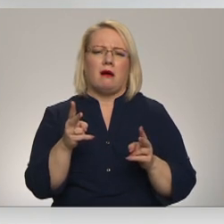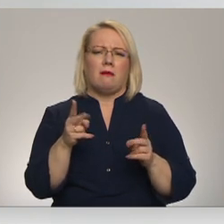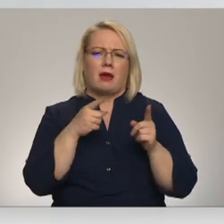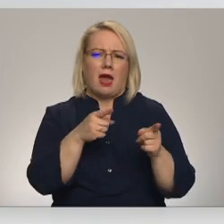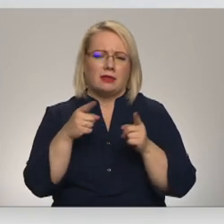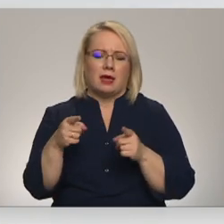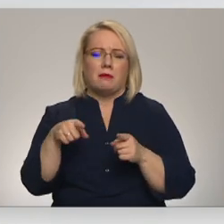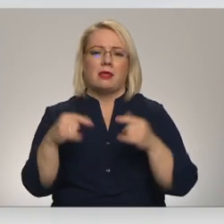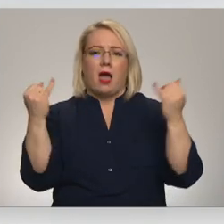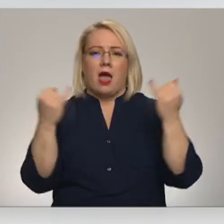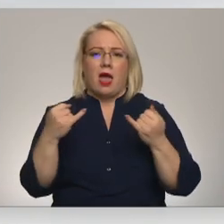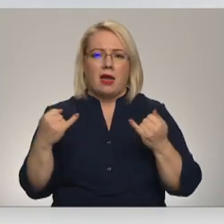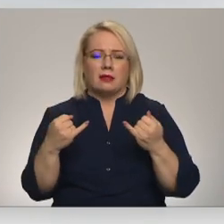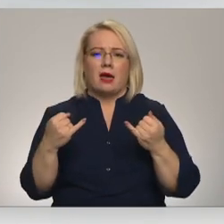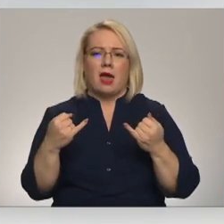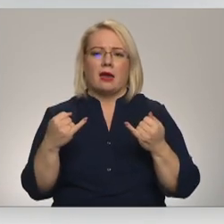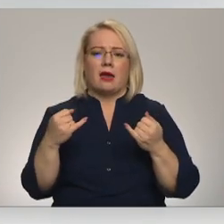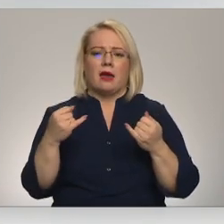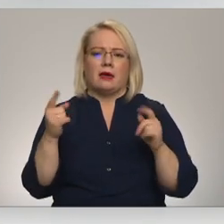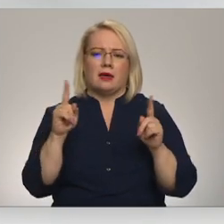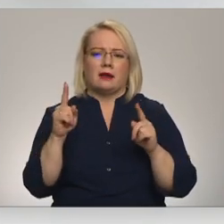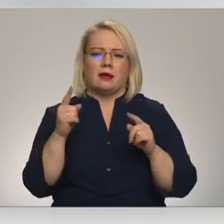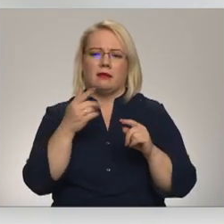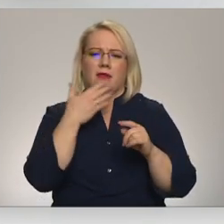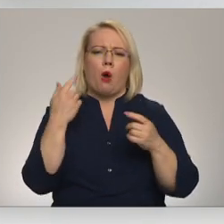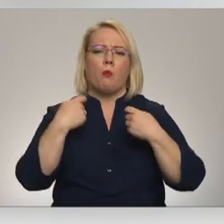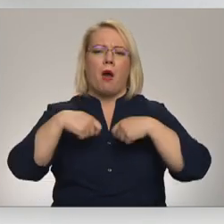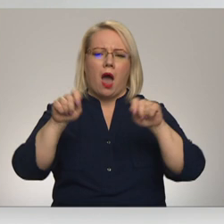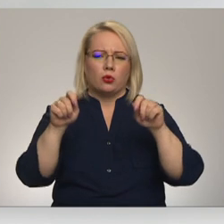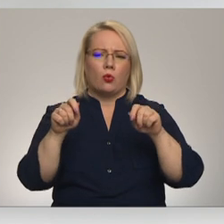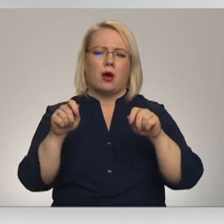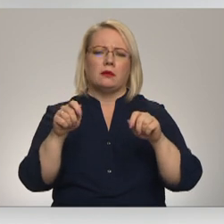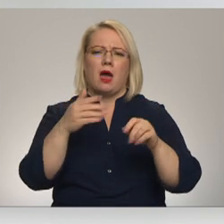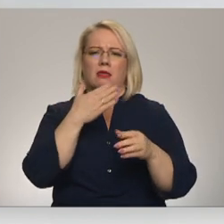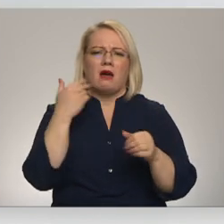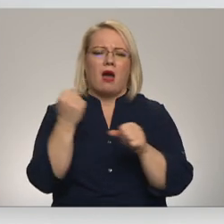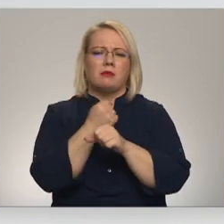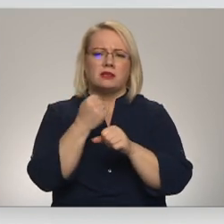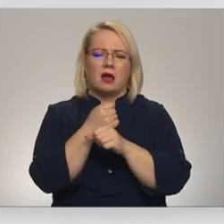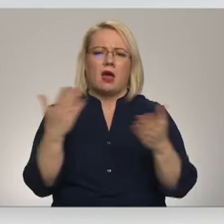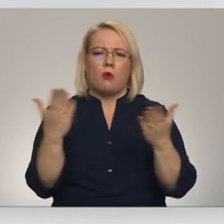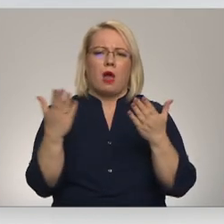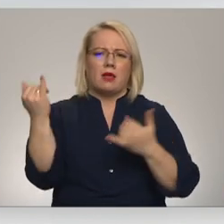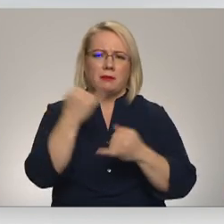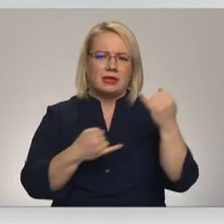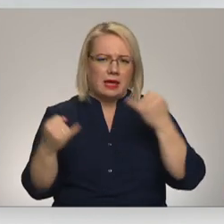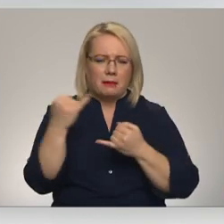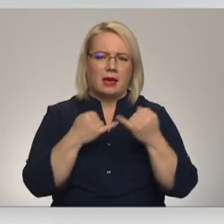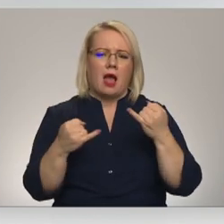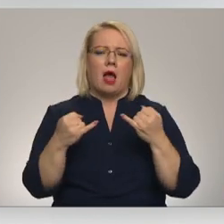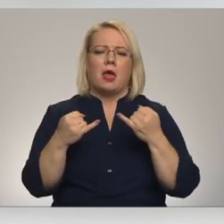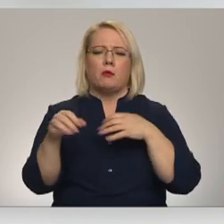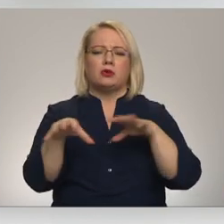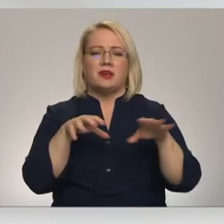Ja tā eglīte ir, teiks, nepārto tā eglīte, ja viņa nav apstrādāta ar kaut kādā ķīmiskālējām, un